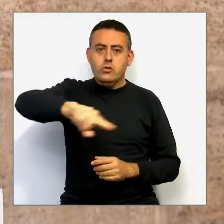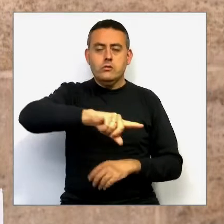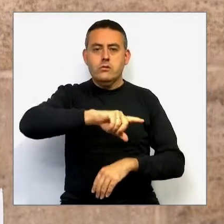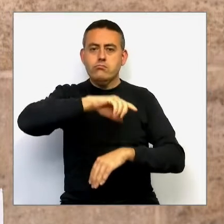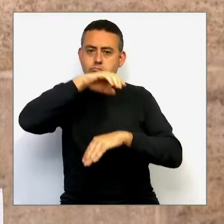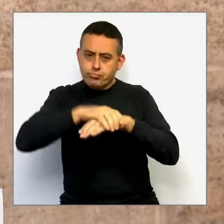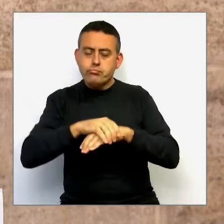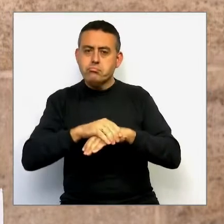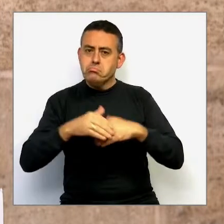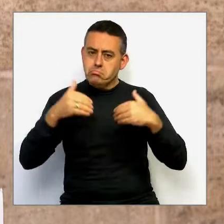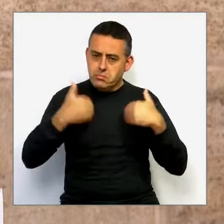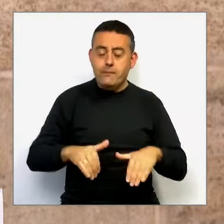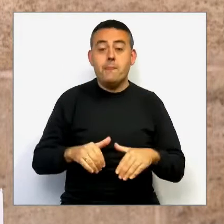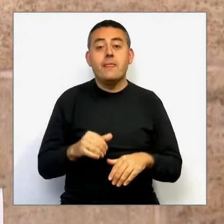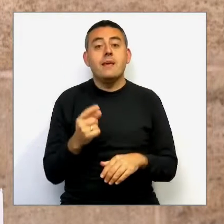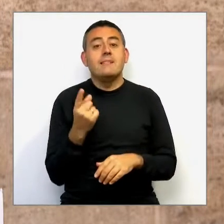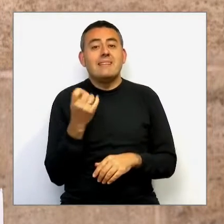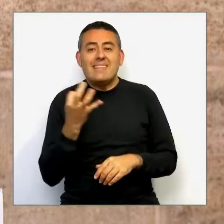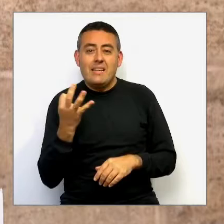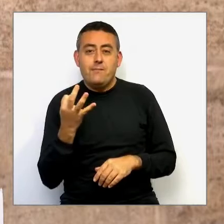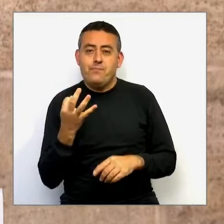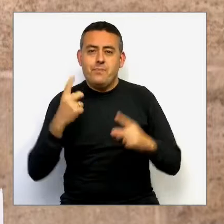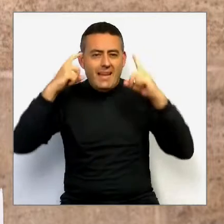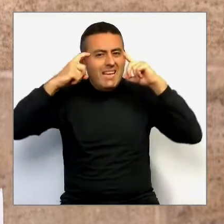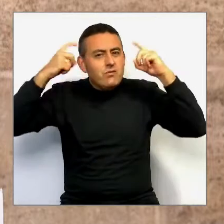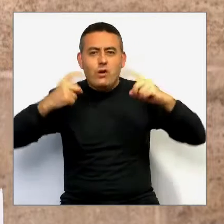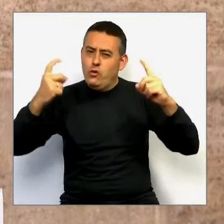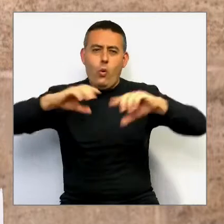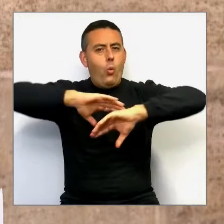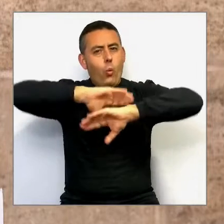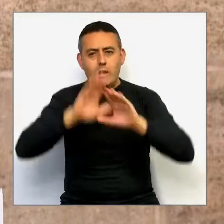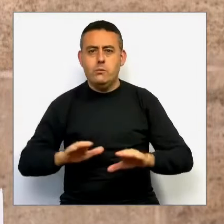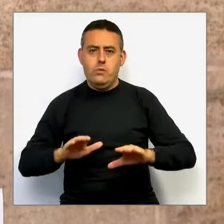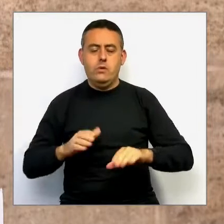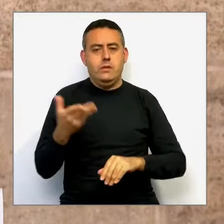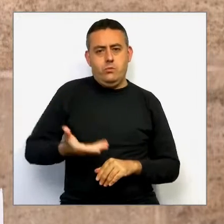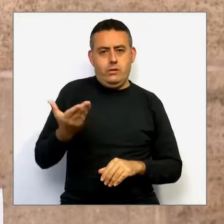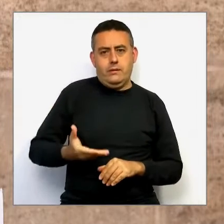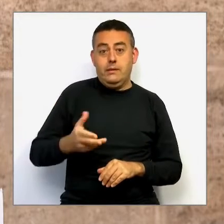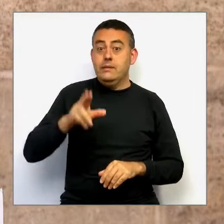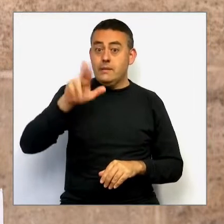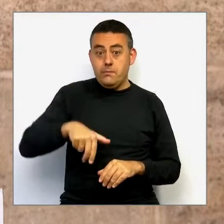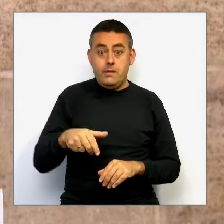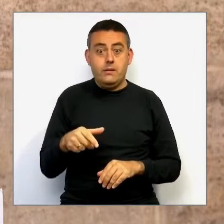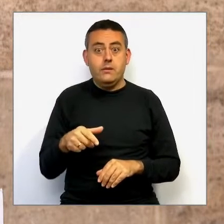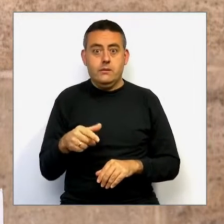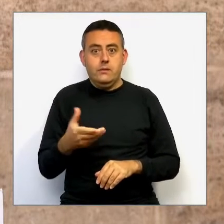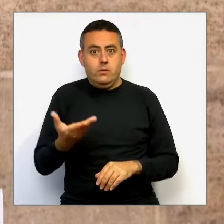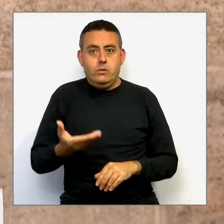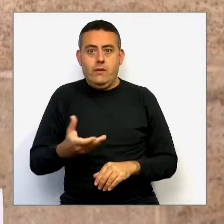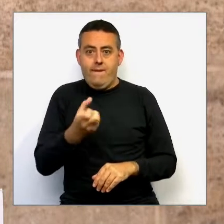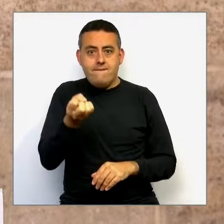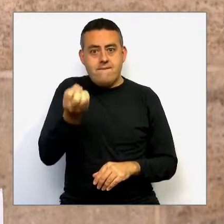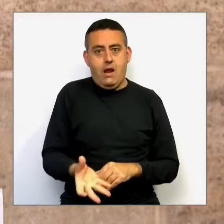toca fer el darrer esforç mentre avança el nostre gran actiu. El gran actiu contra